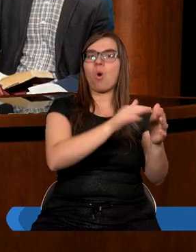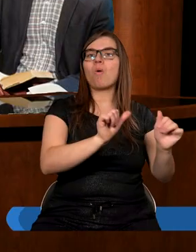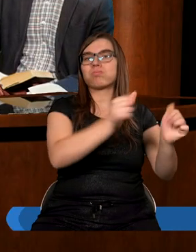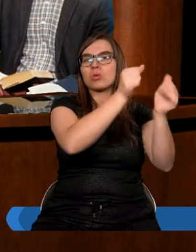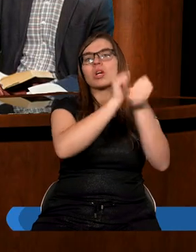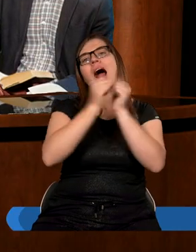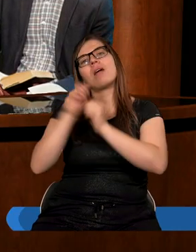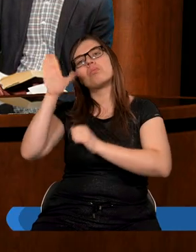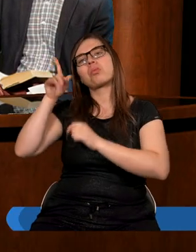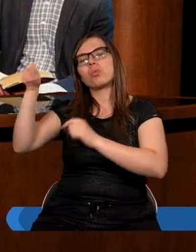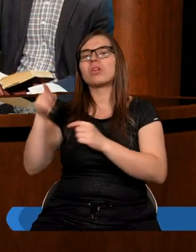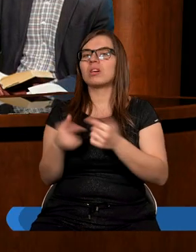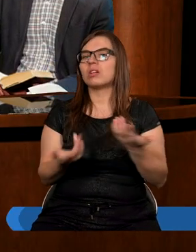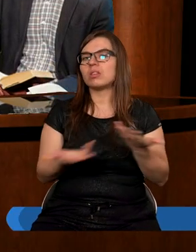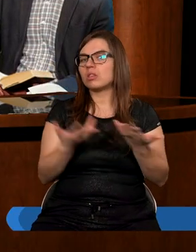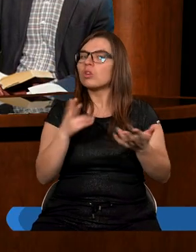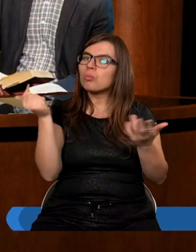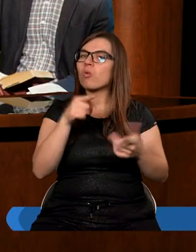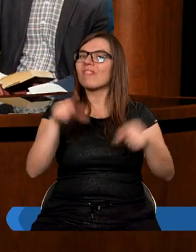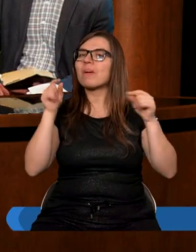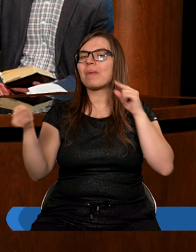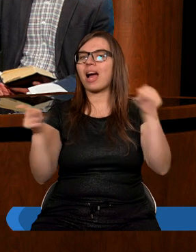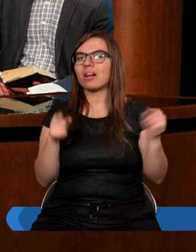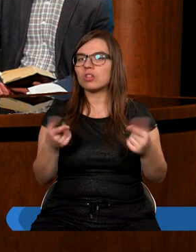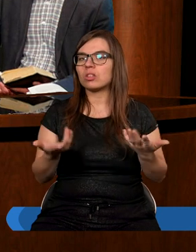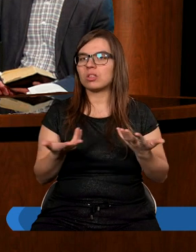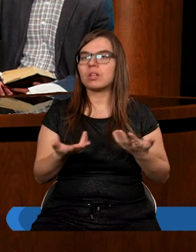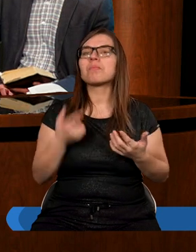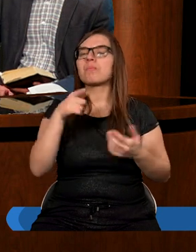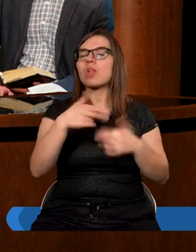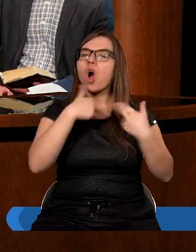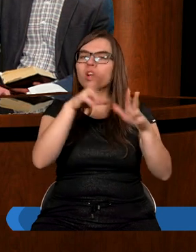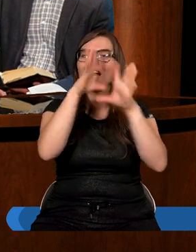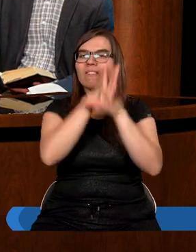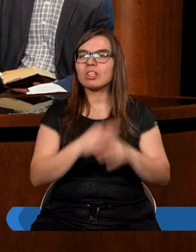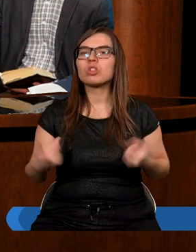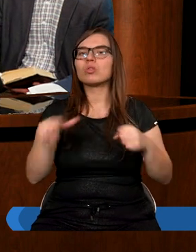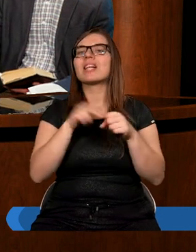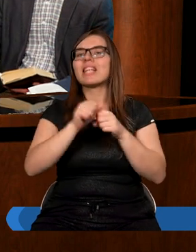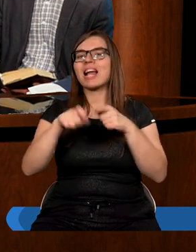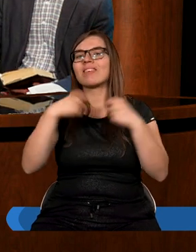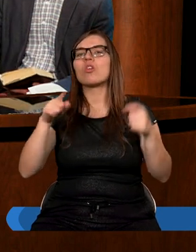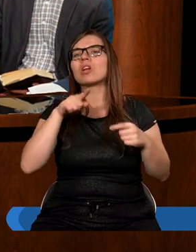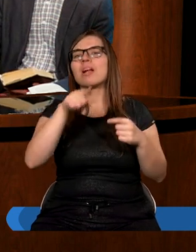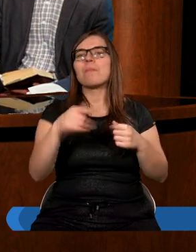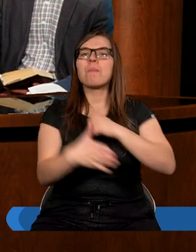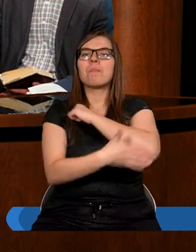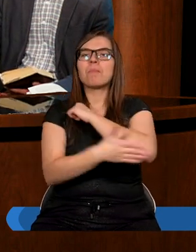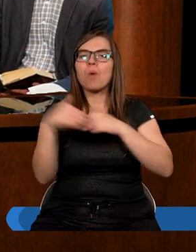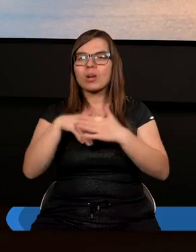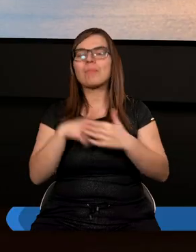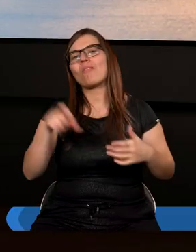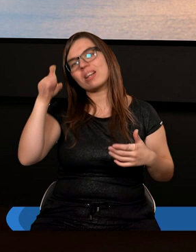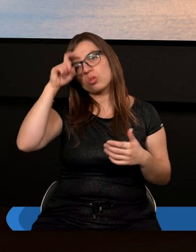Tak. Oddawanie Bogu czci zgodnie z tymi fragmentami jest również związane ze sposobem postępowania człowieka.